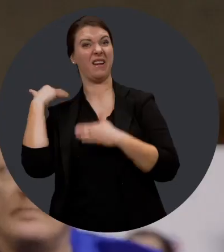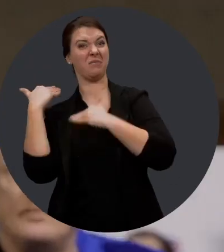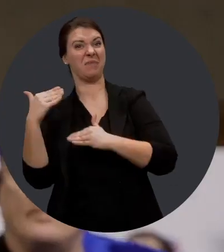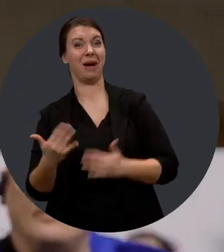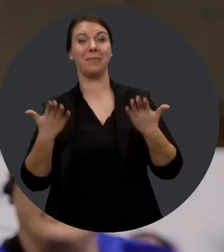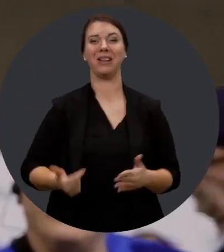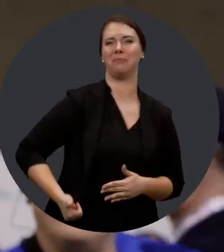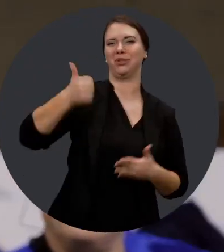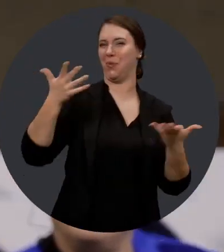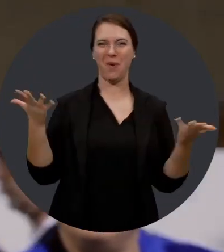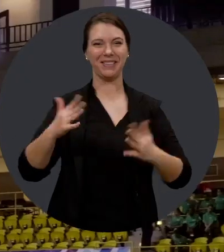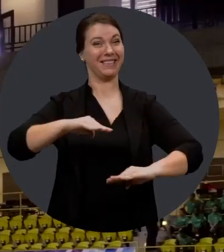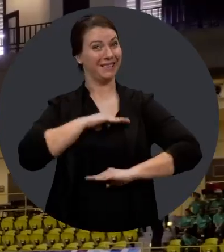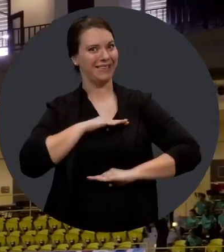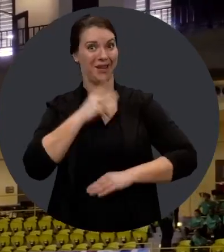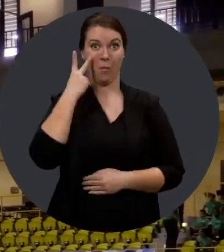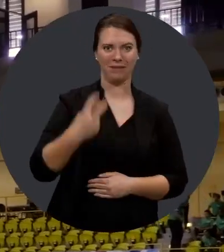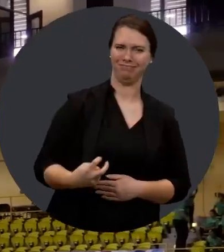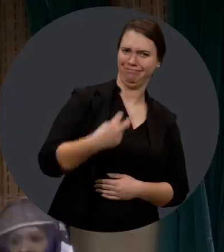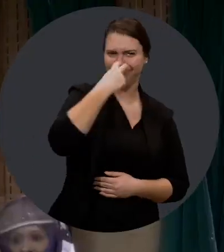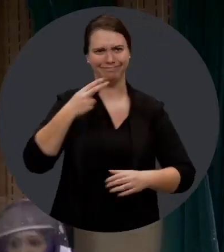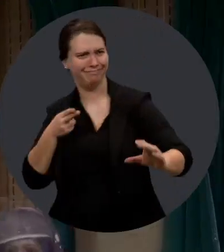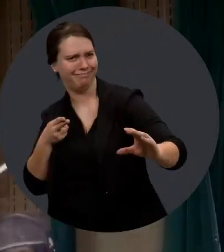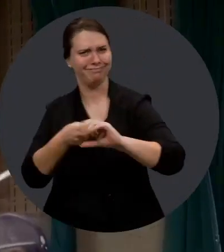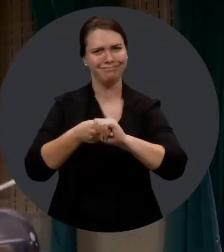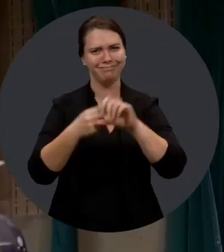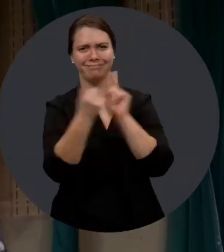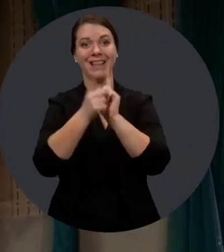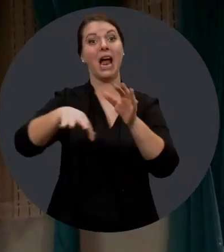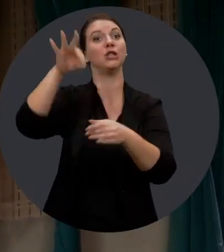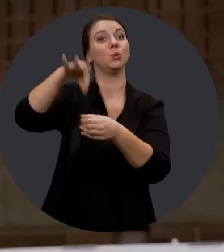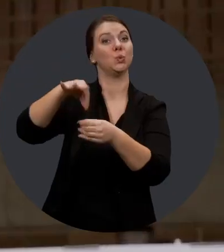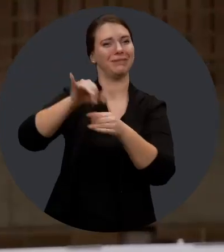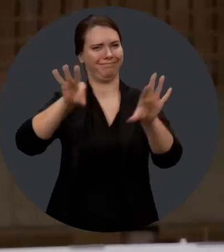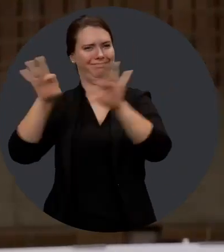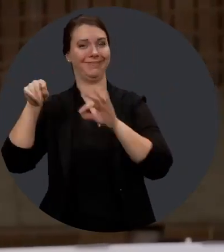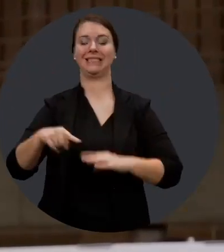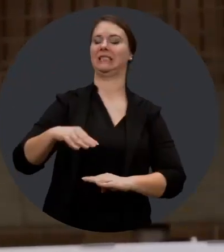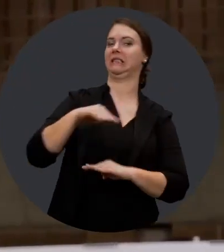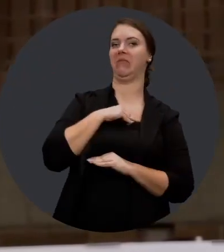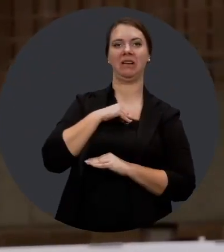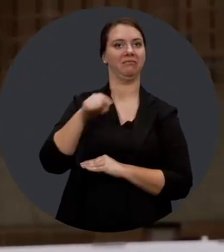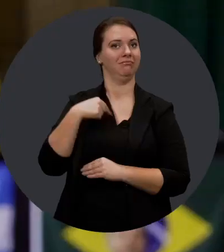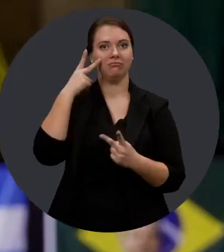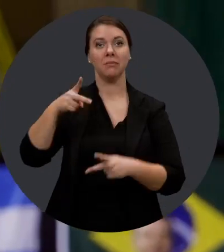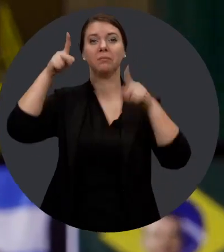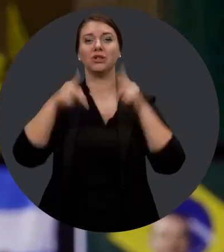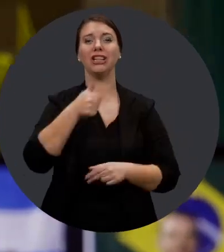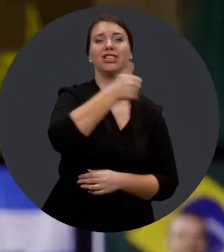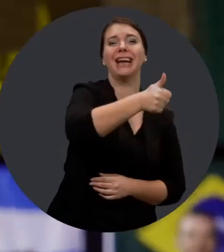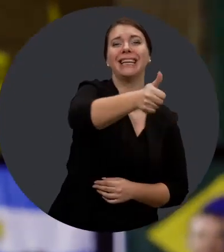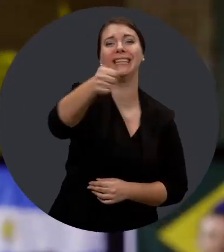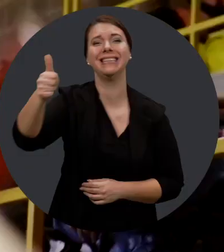limitation. Ma plus grande satisfaction, c'est d'avoir eu l'audace d'aller à la rencontre des élus. Une autre grande satisfaction, elle est peut-être plus d'ordre